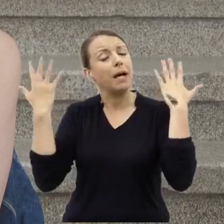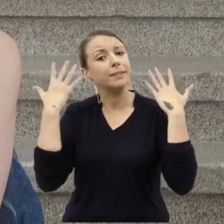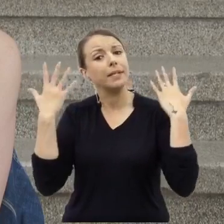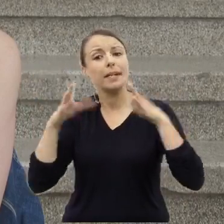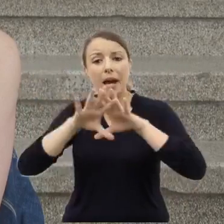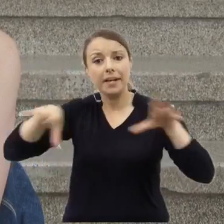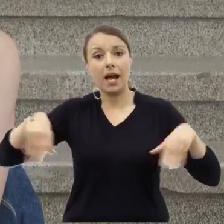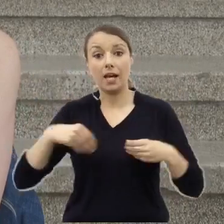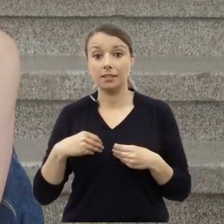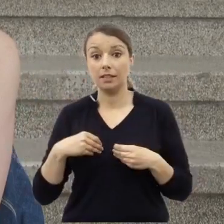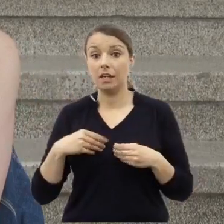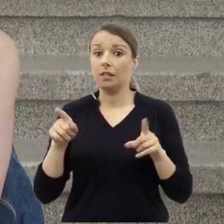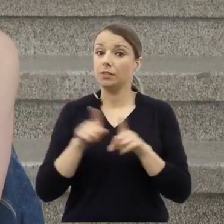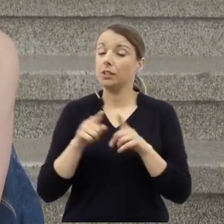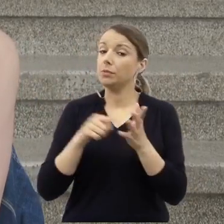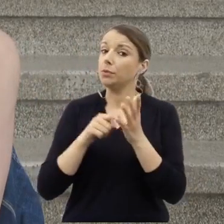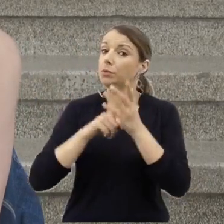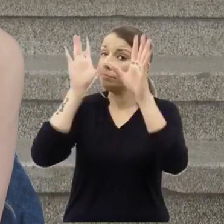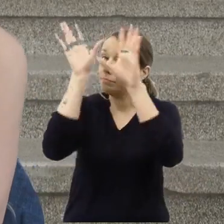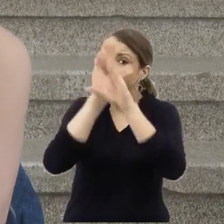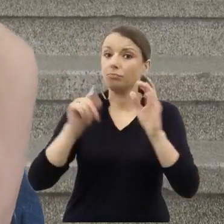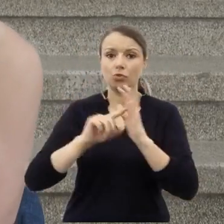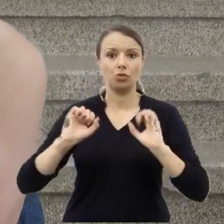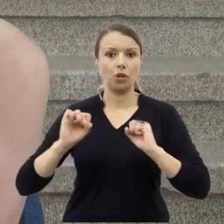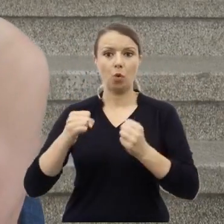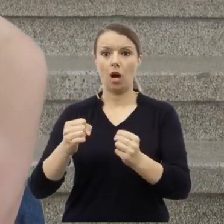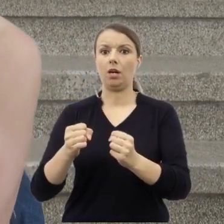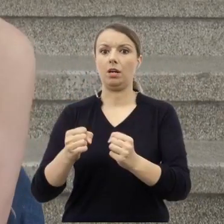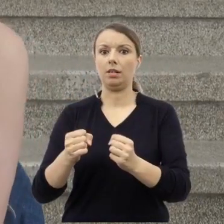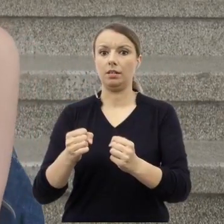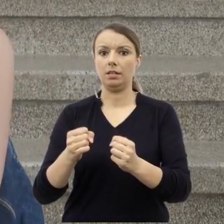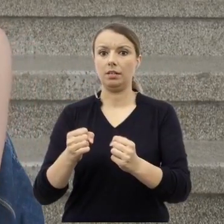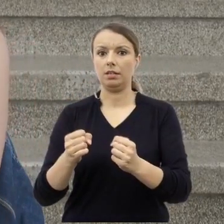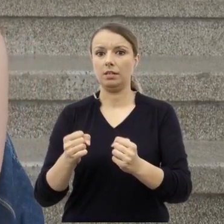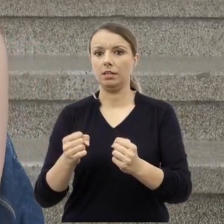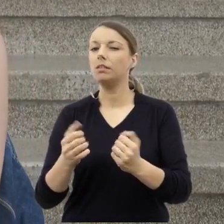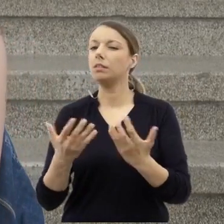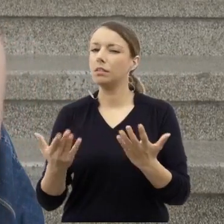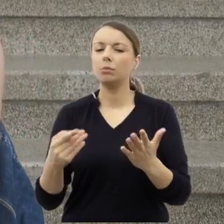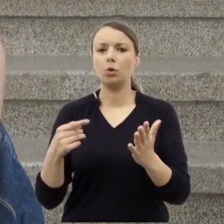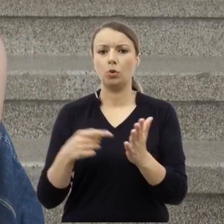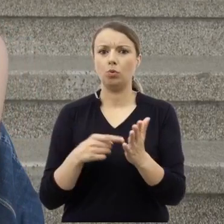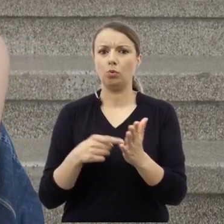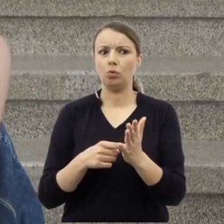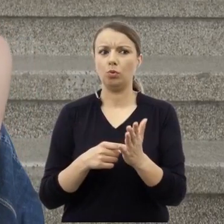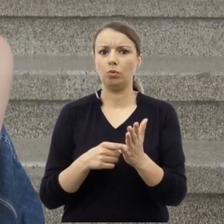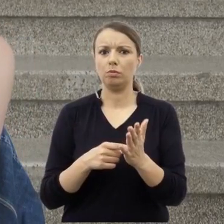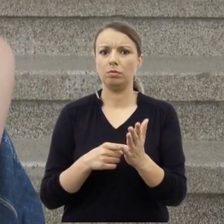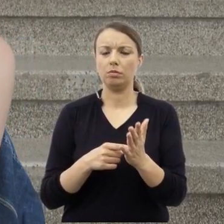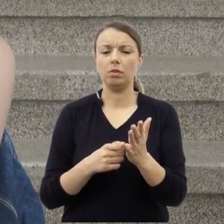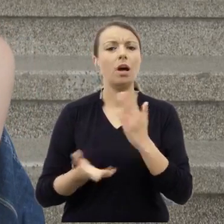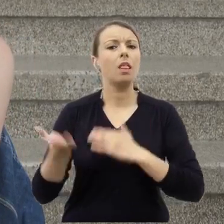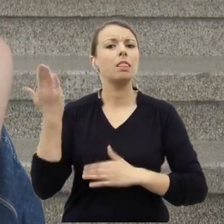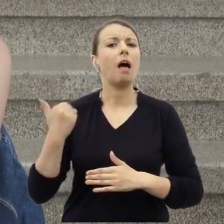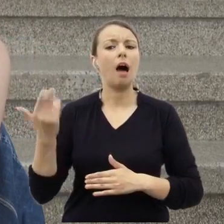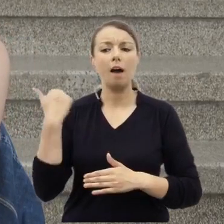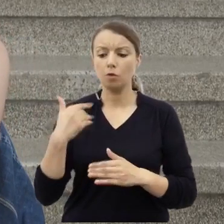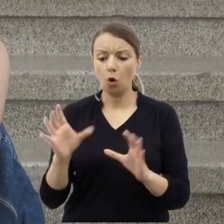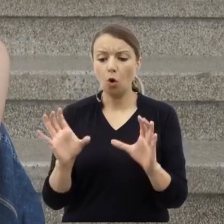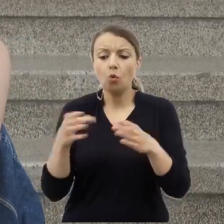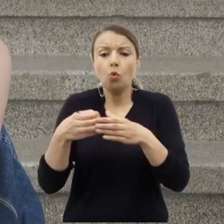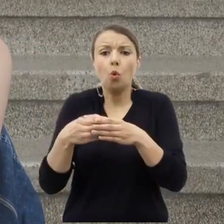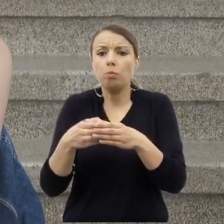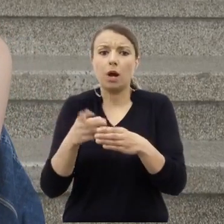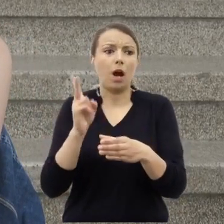która kiedyś zebrała grupkę entuzjastów, a